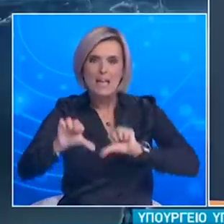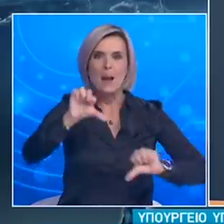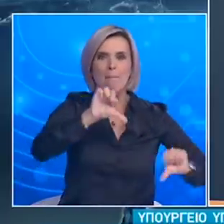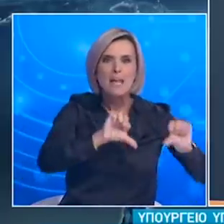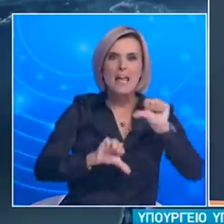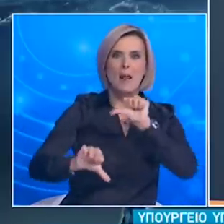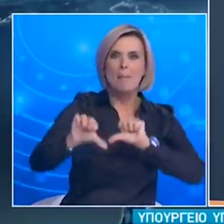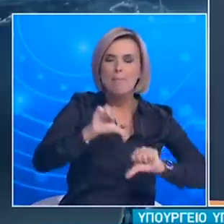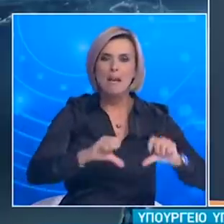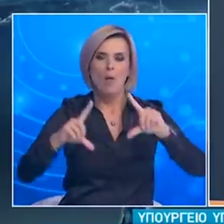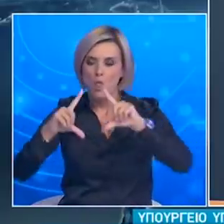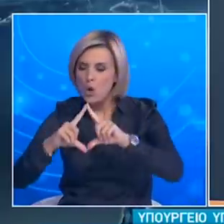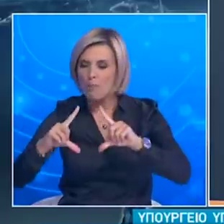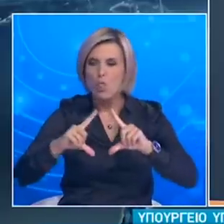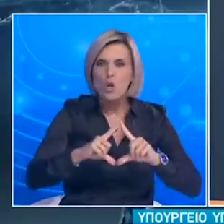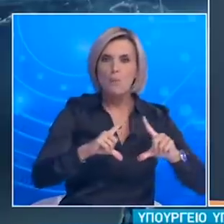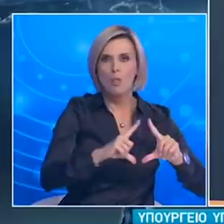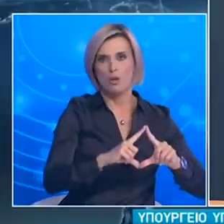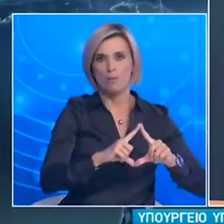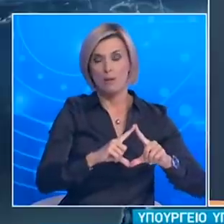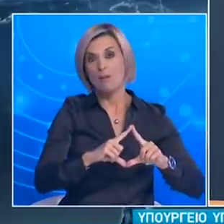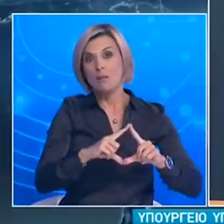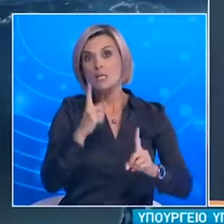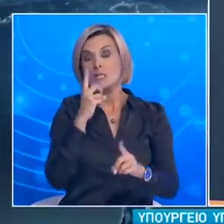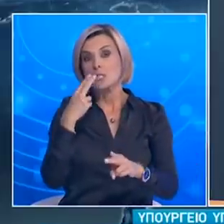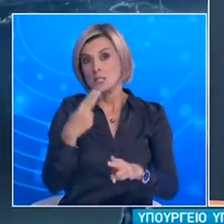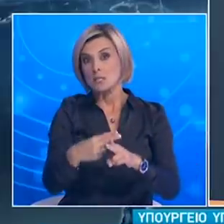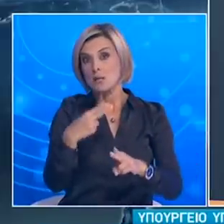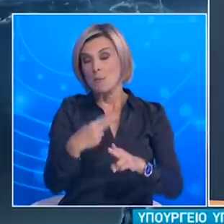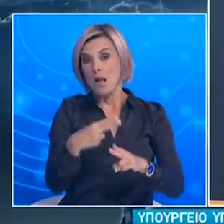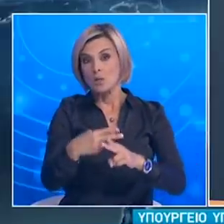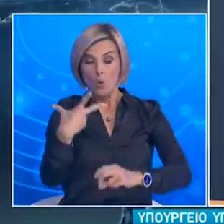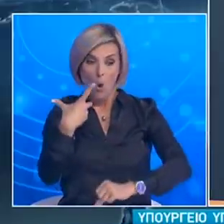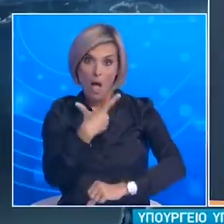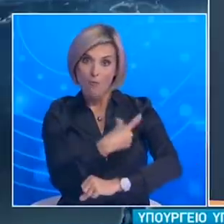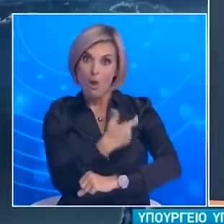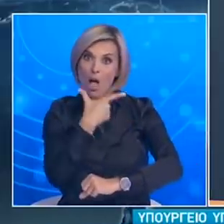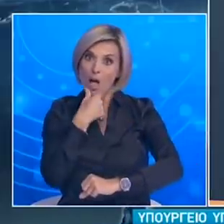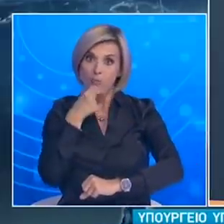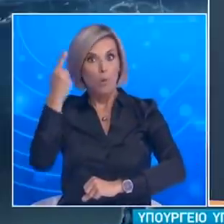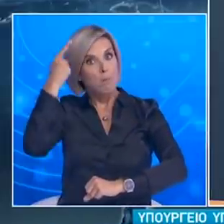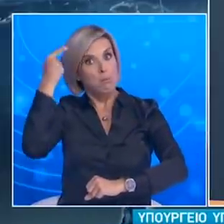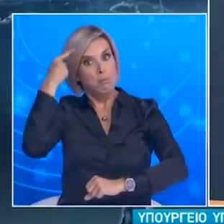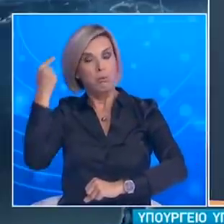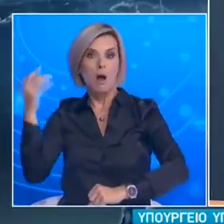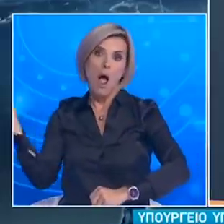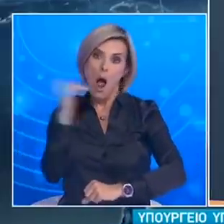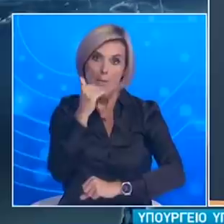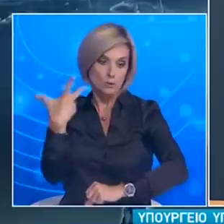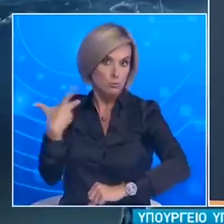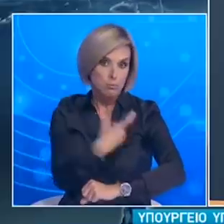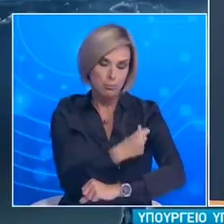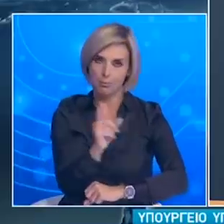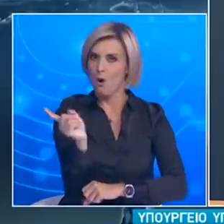Έτσι και για τα εμβόλια εκτόσεις δεν γίνονται. Το κρίσιμο νούμερο δεν είναι σε πόσο χρόνο έγιναν οι δοκιμές αλλά σε πόσους